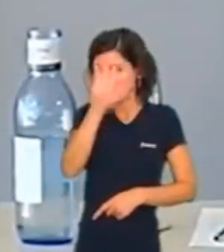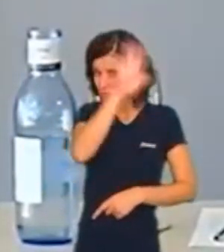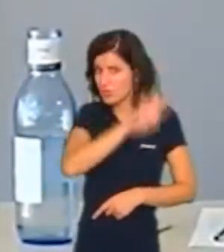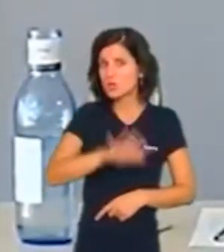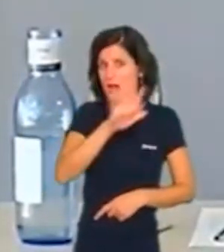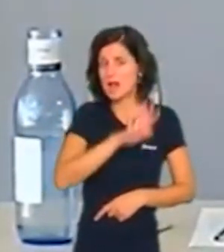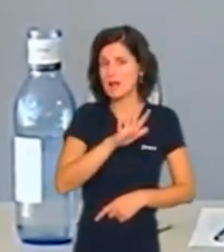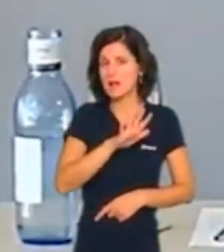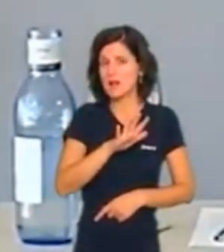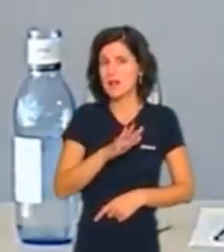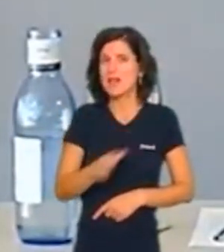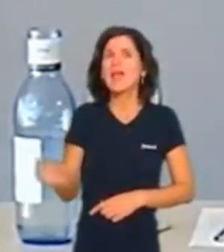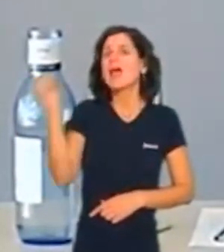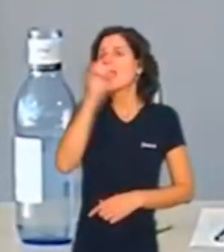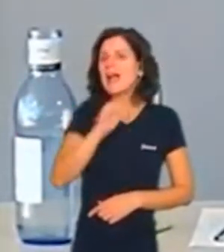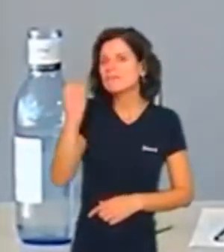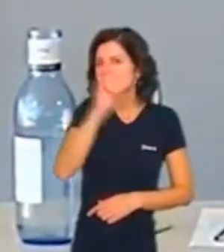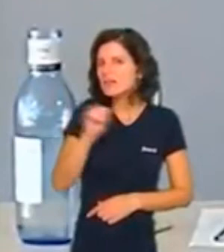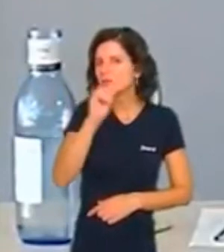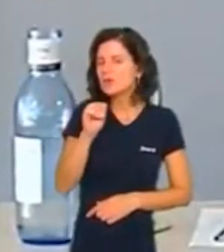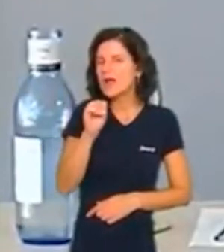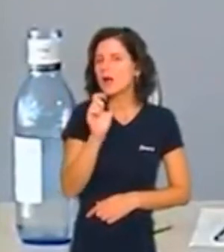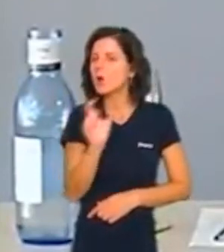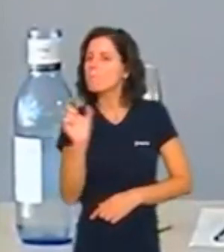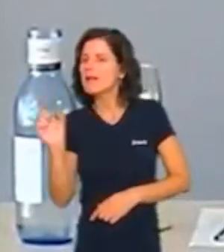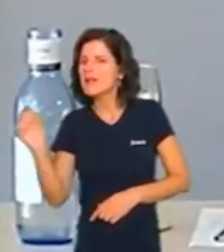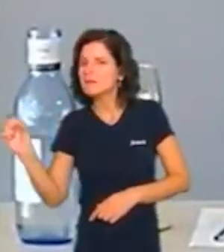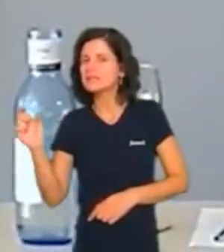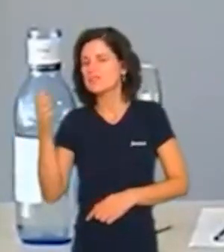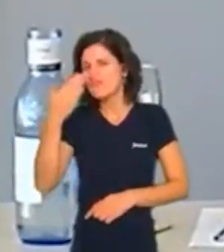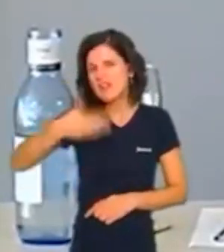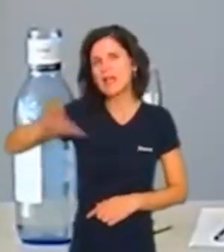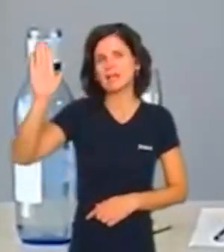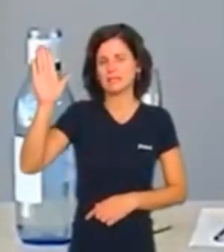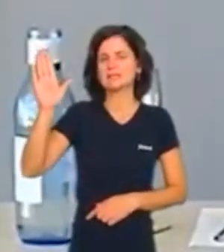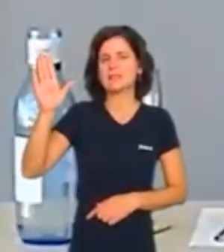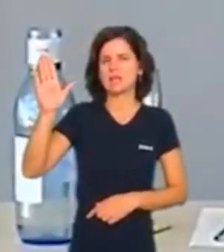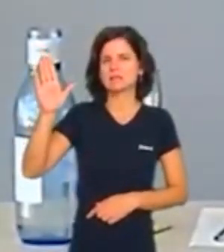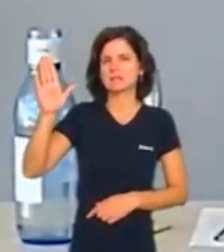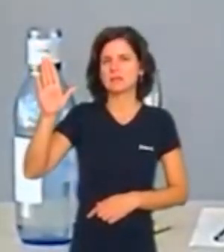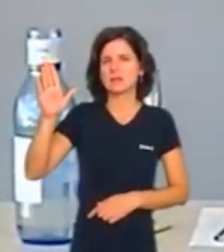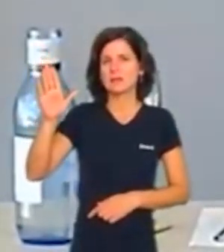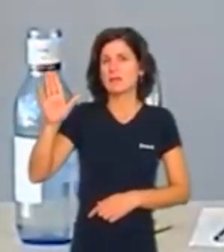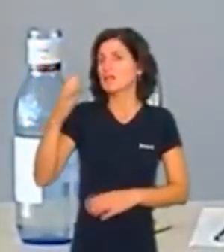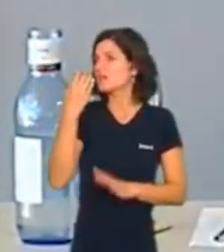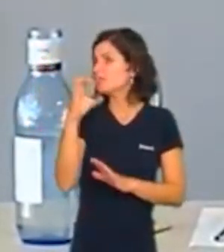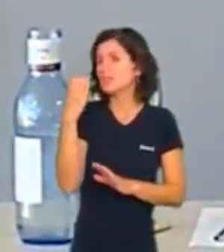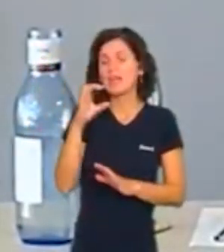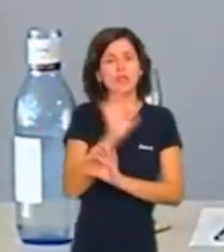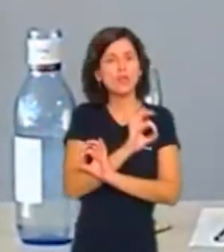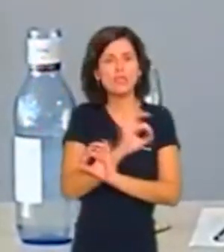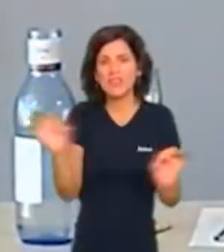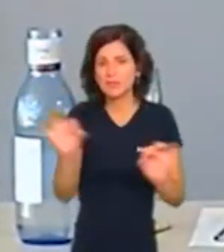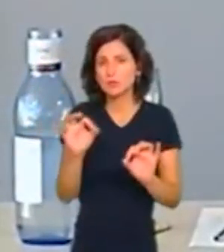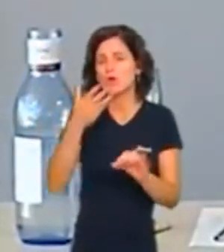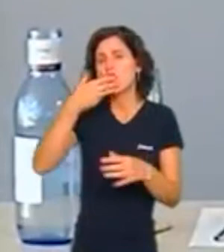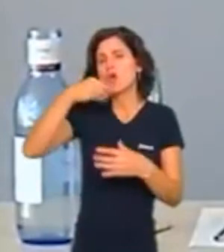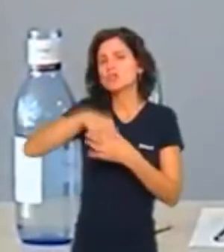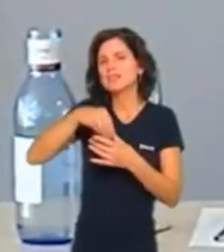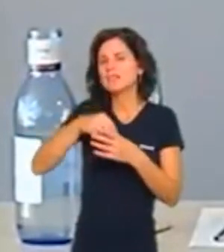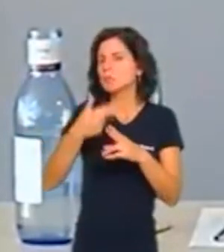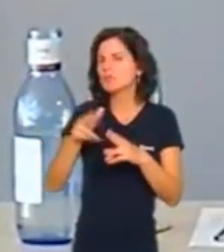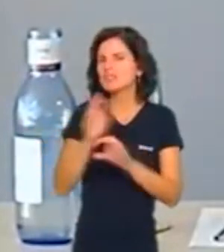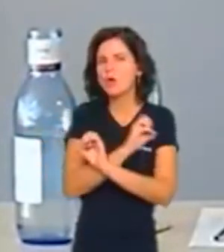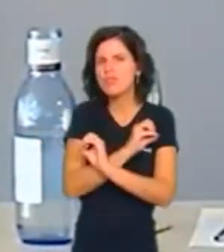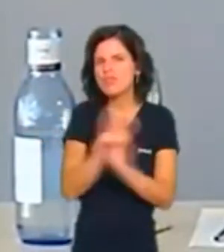cantant-la amb la lletra franquista de Pemán, amb cap reivindicació, amb cap contingut polític ni social, més enllà,